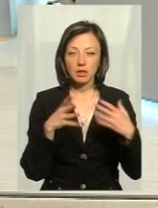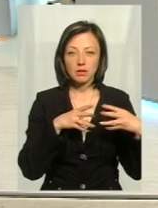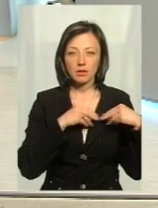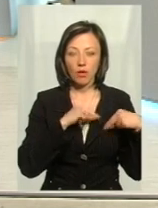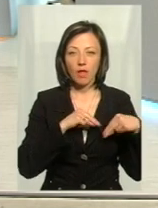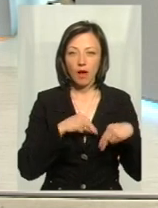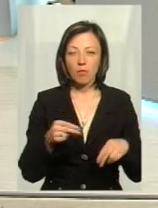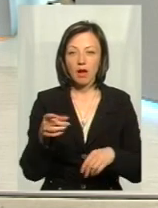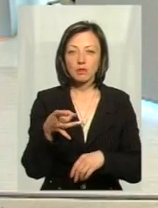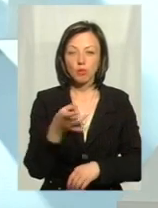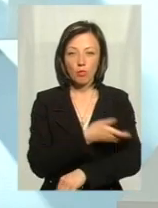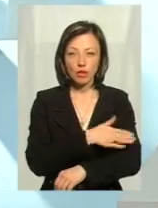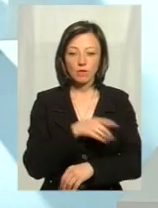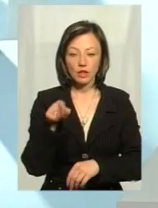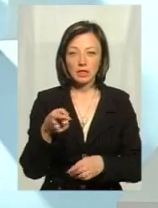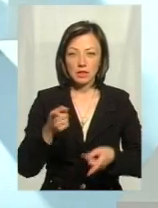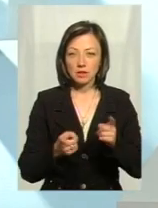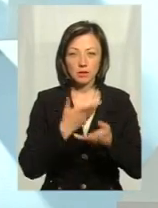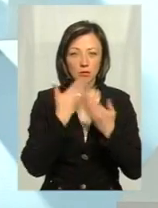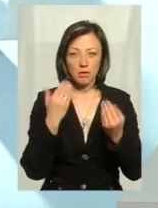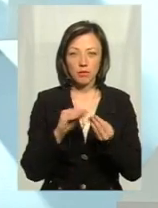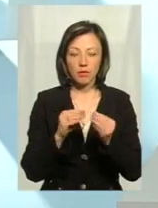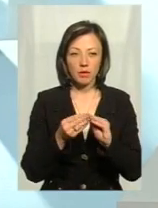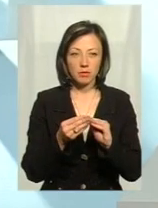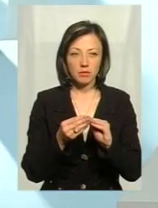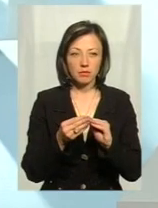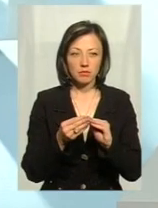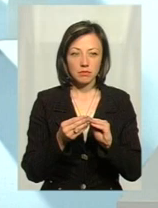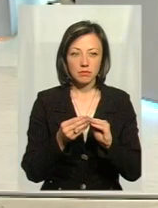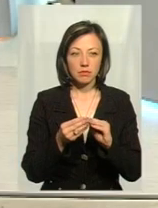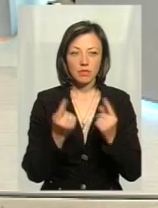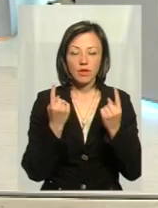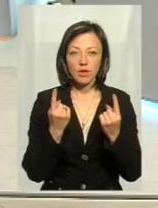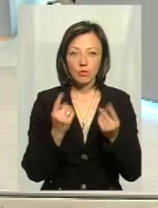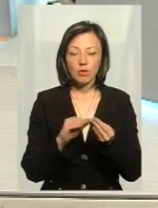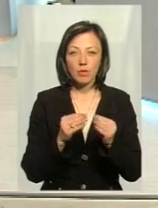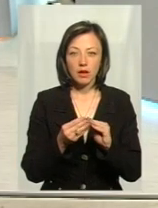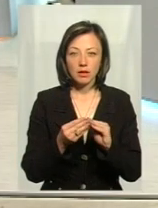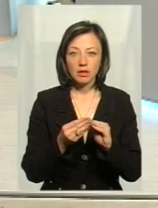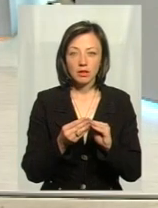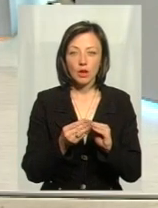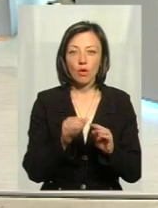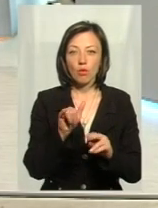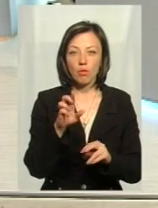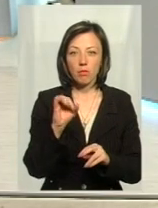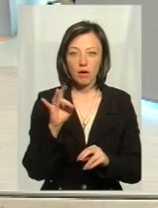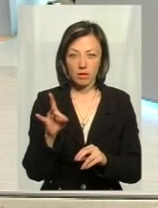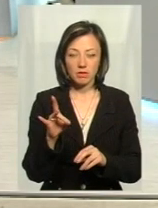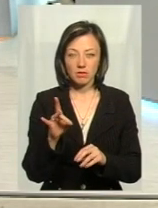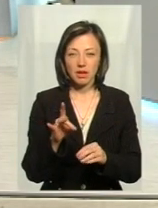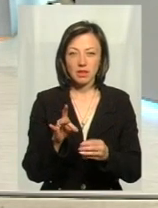Республіки Польща. Вони дійсно, вони мають велику проблематику з Uberом. Дуже велику? Проблематику з Uberом, і вони